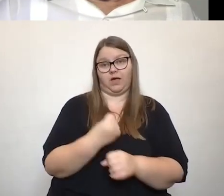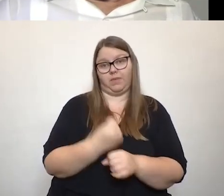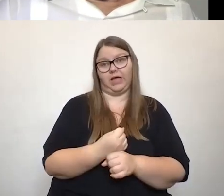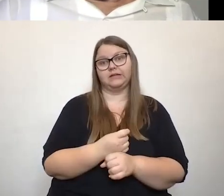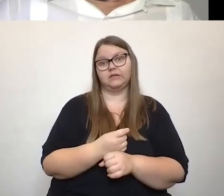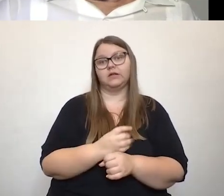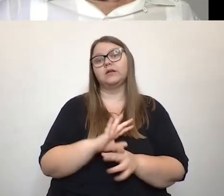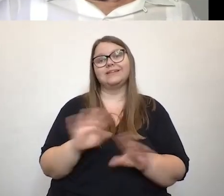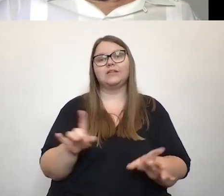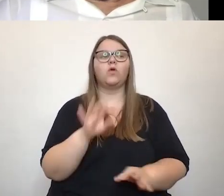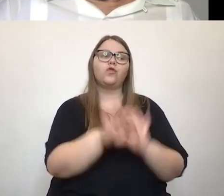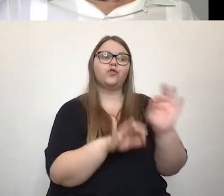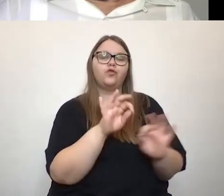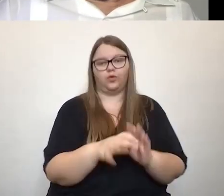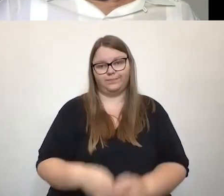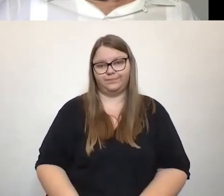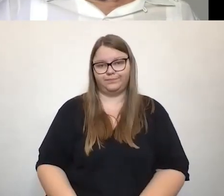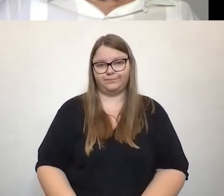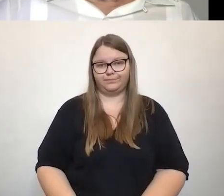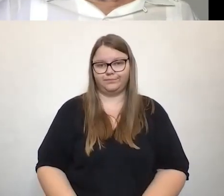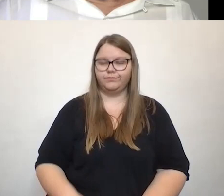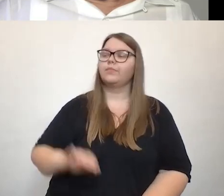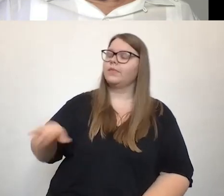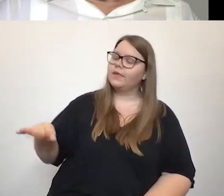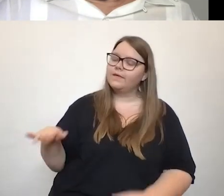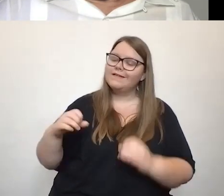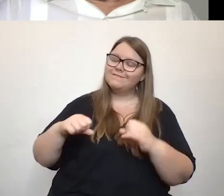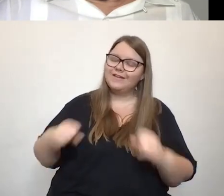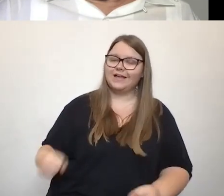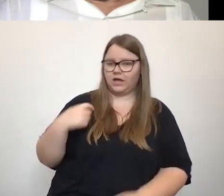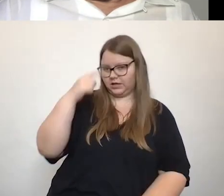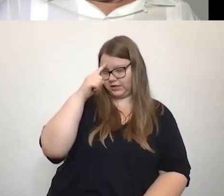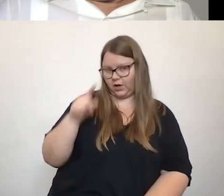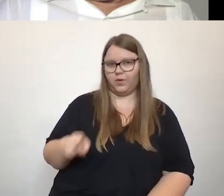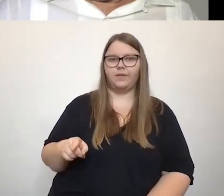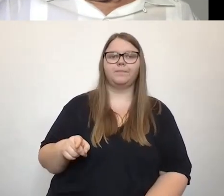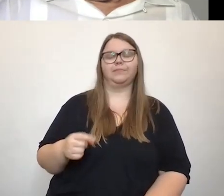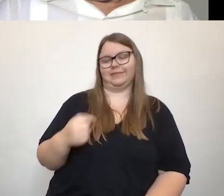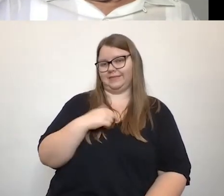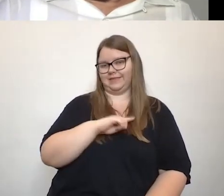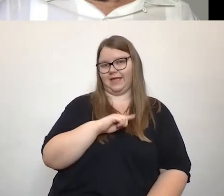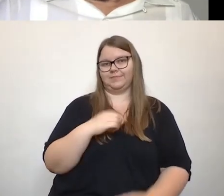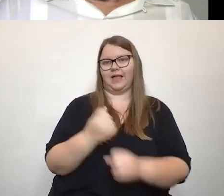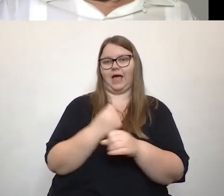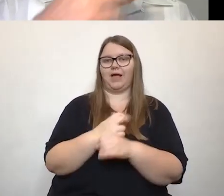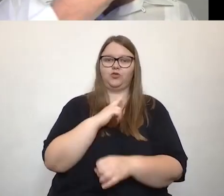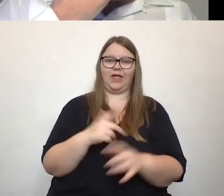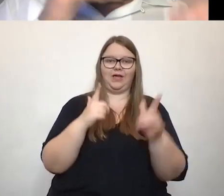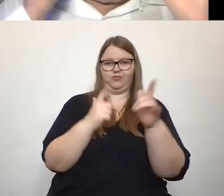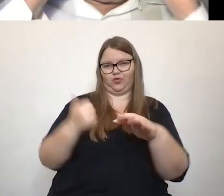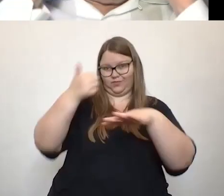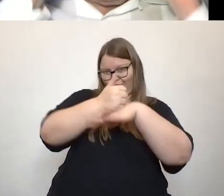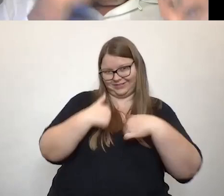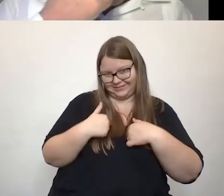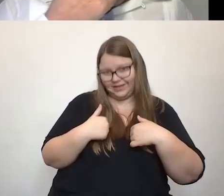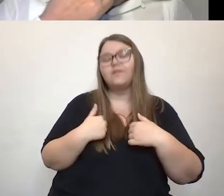erste Schritt. Verena, das ist ja, finde ich, ich meine, ich bin ja Vorsitzender des Arbeits und Sozialausschusses, ein